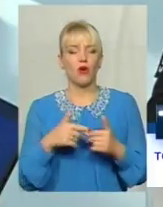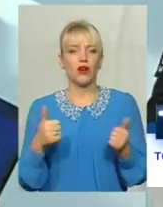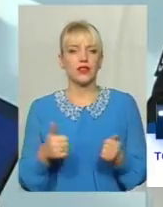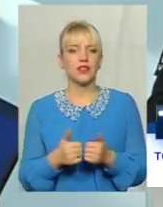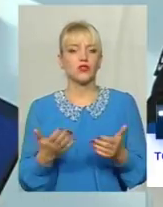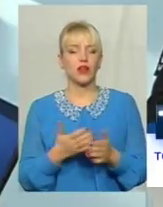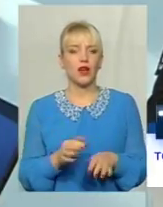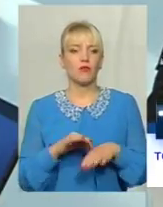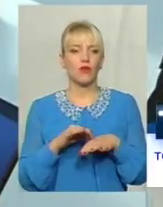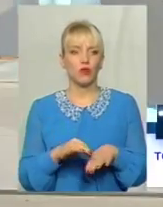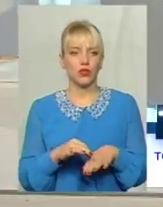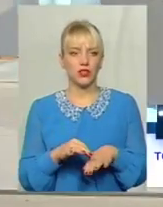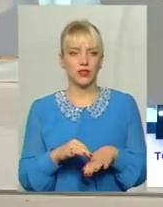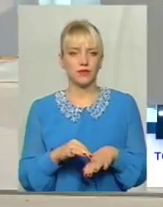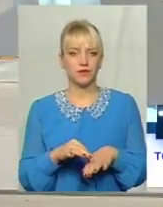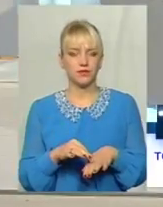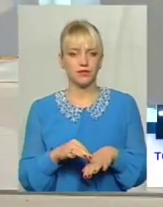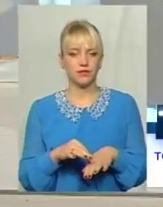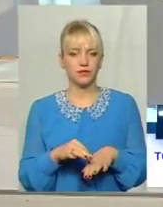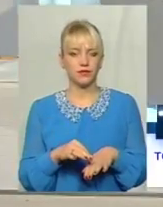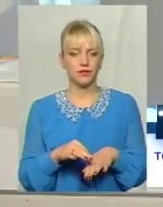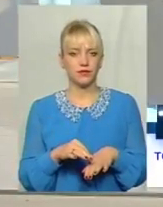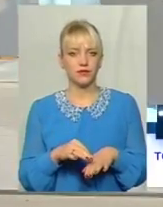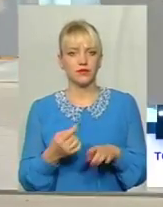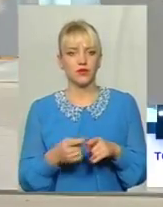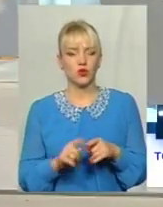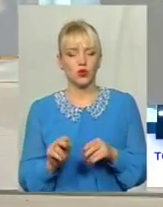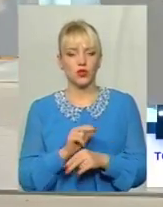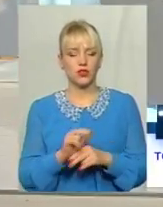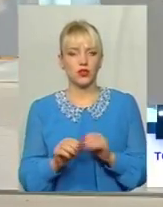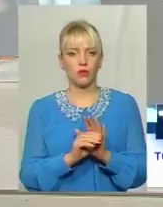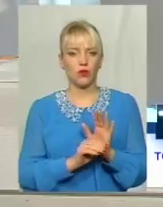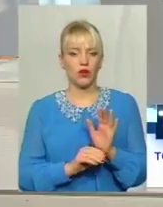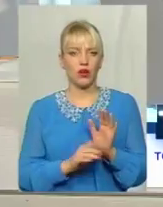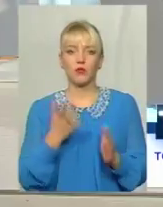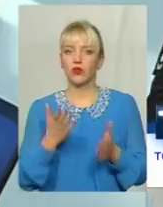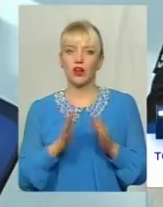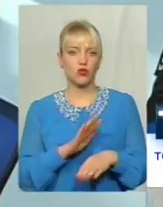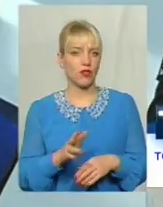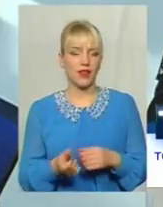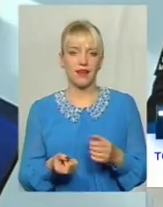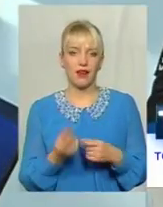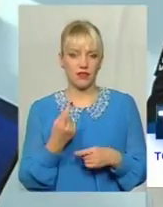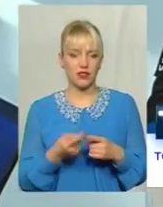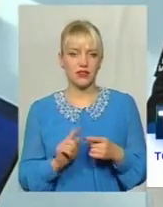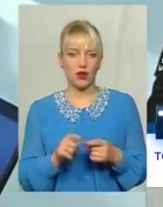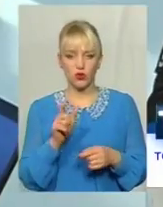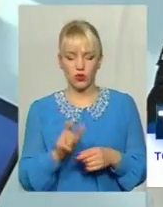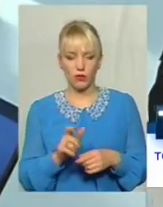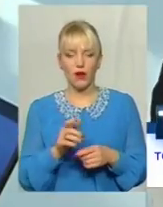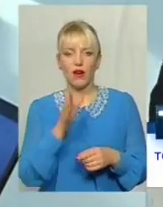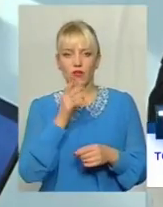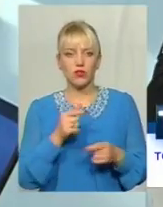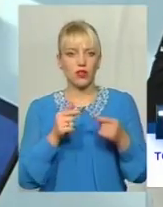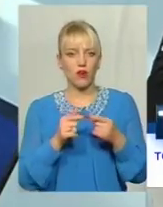проводить цю корекційну програму І в разі неявки цієї особи в установлений термін,